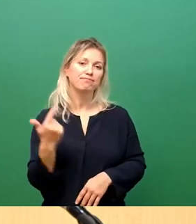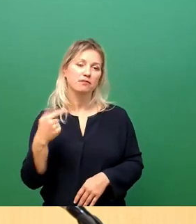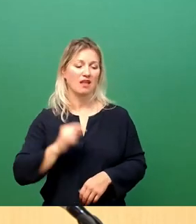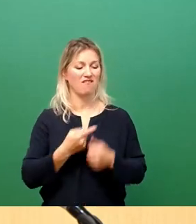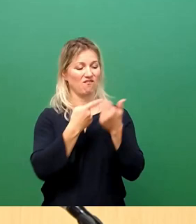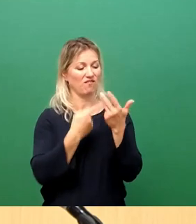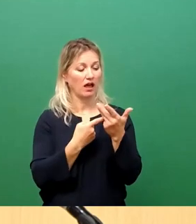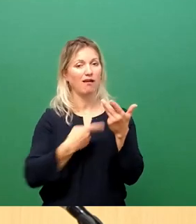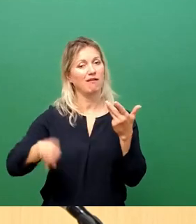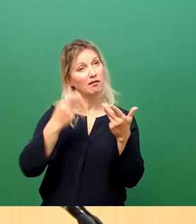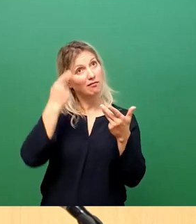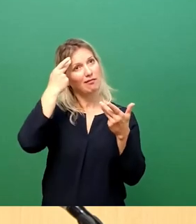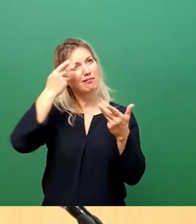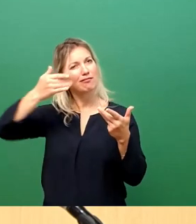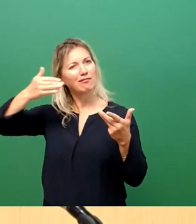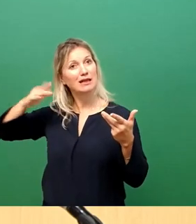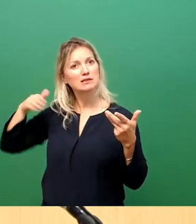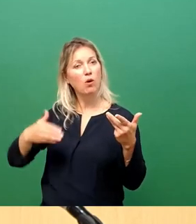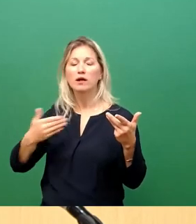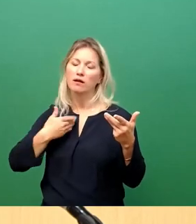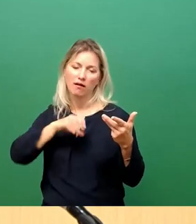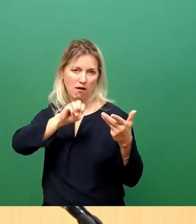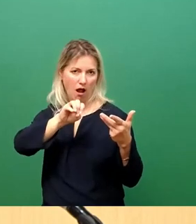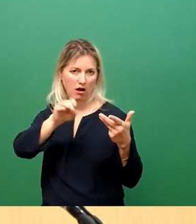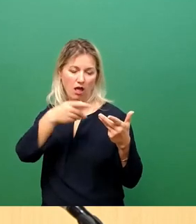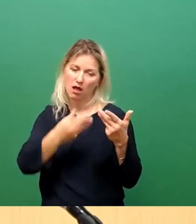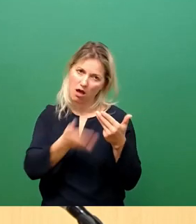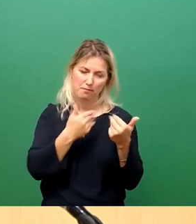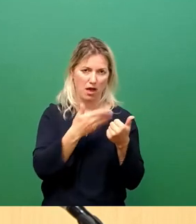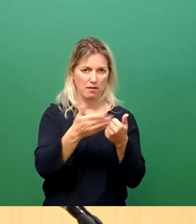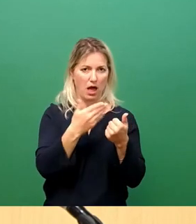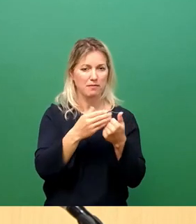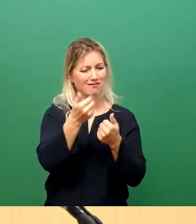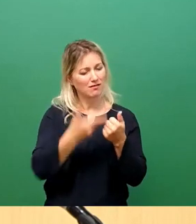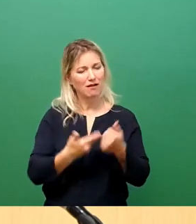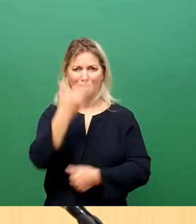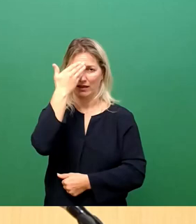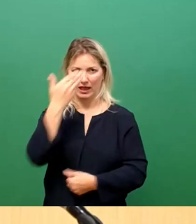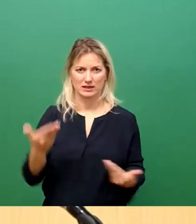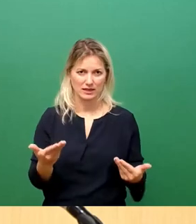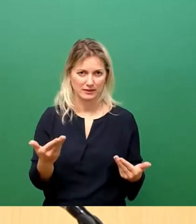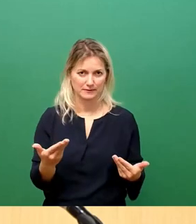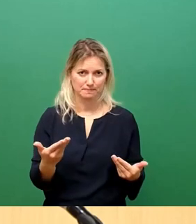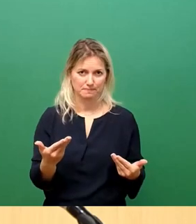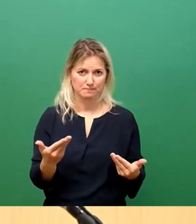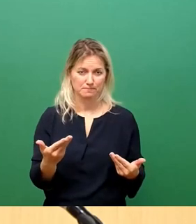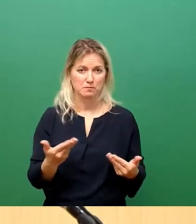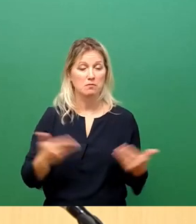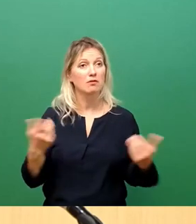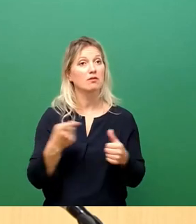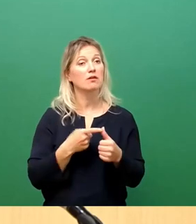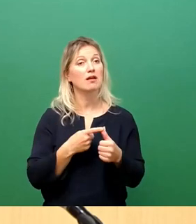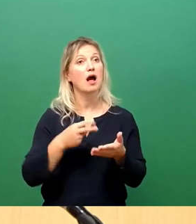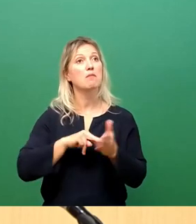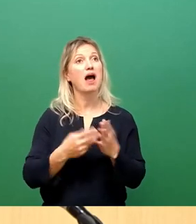Und zwar anhand von Beispielen, die Sie alle kennen. Warum also eine ohne Planfeststellung, eine Sanierung